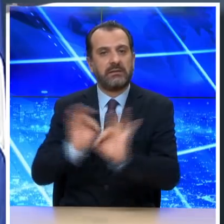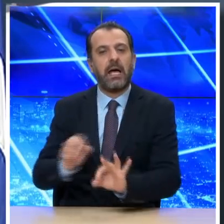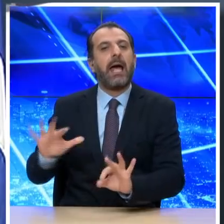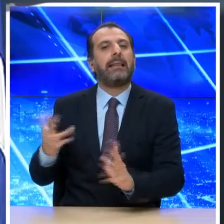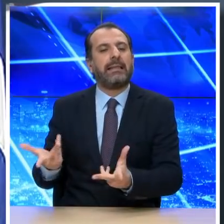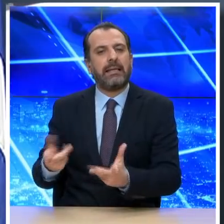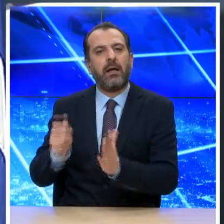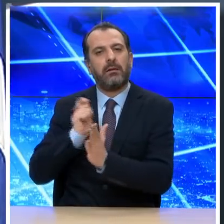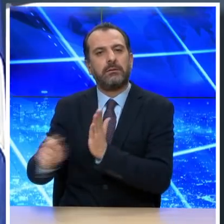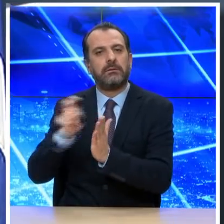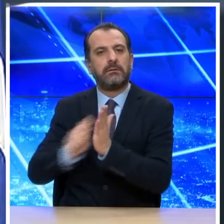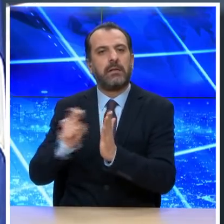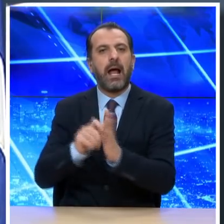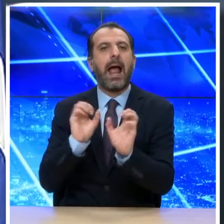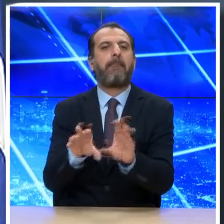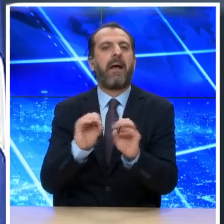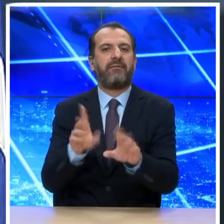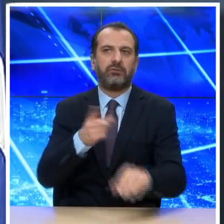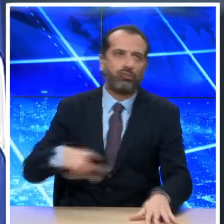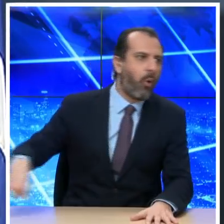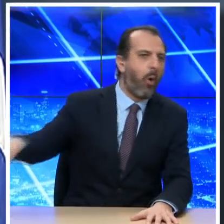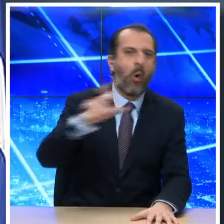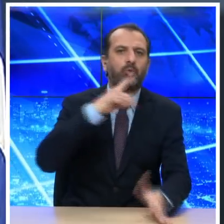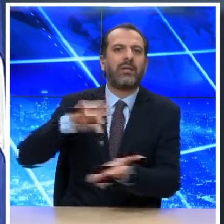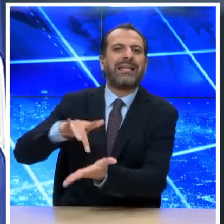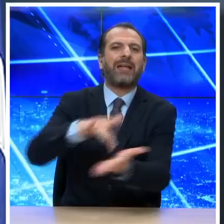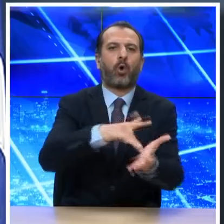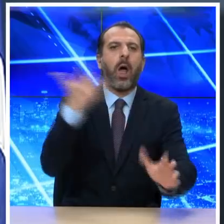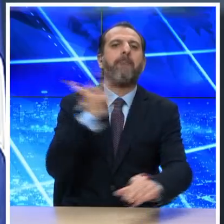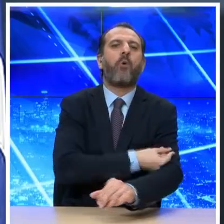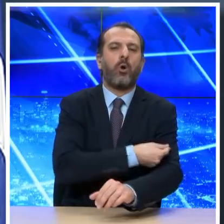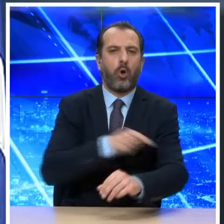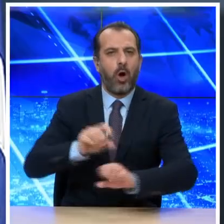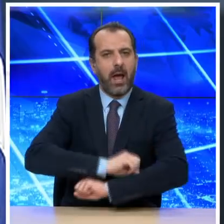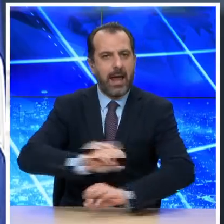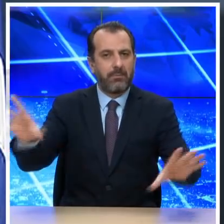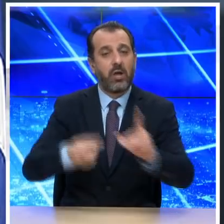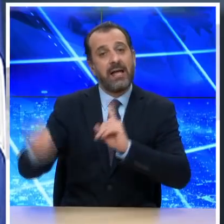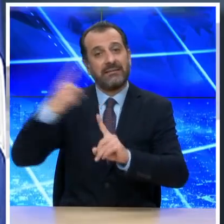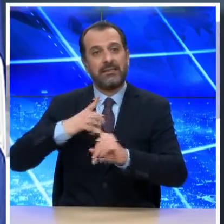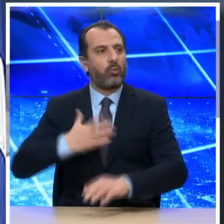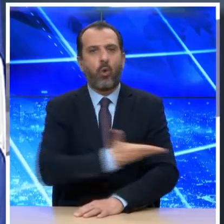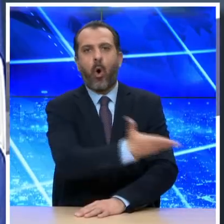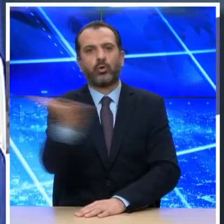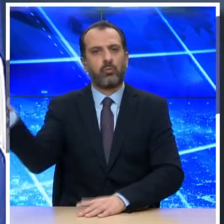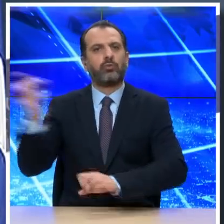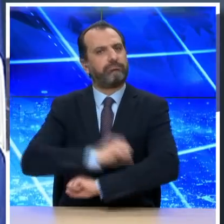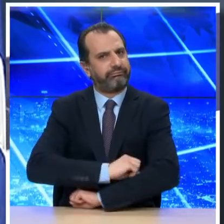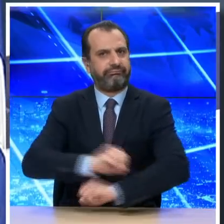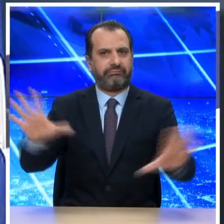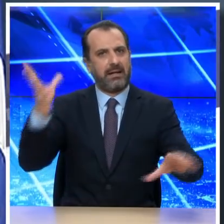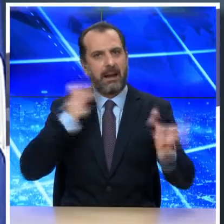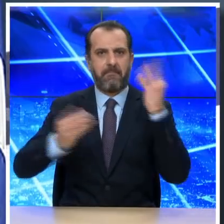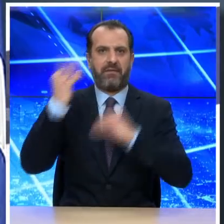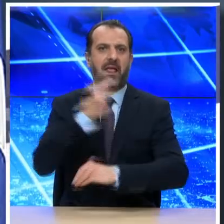υλικό προς όλα τα εμβολιαστικά κέντρα, αλλά και ένα ενημερωτικό υλικό για το γενικό πληθυσμό. Δεν θέλω να σας χωράζομαι λεπτομέρειες για